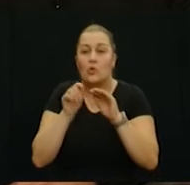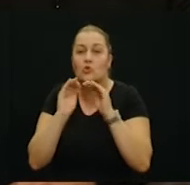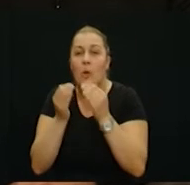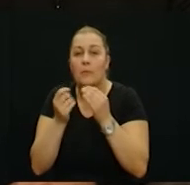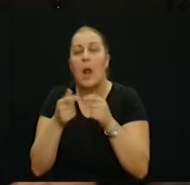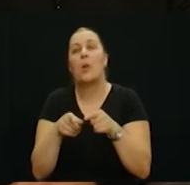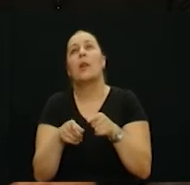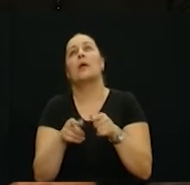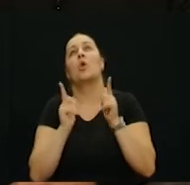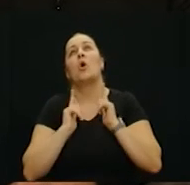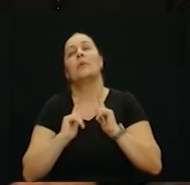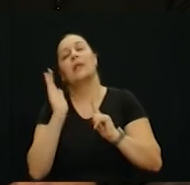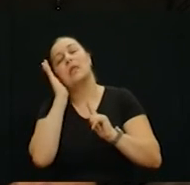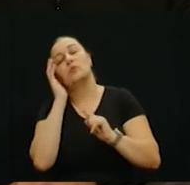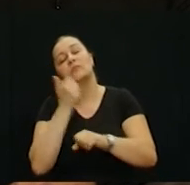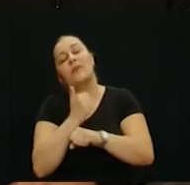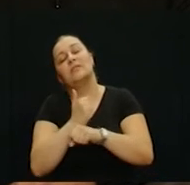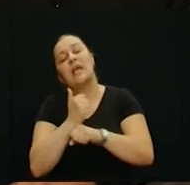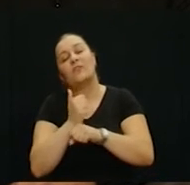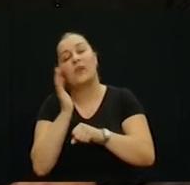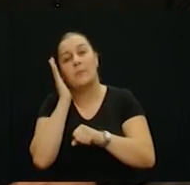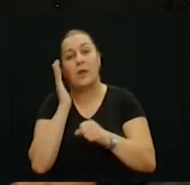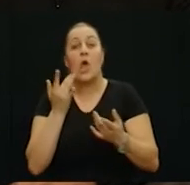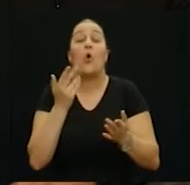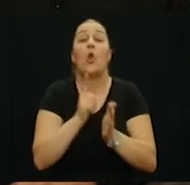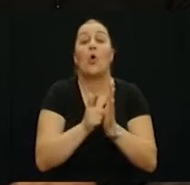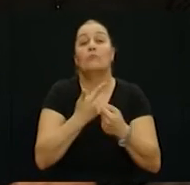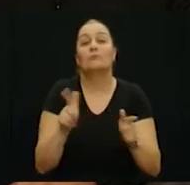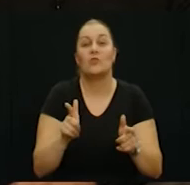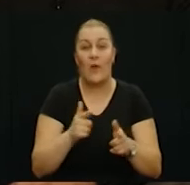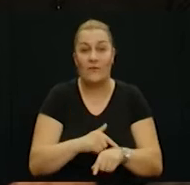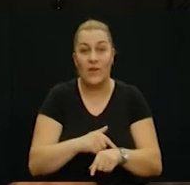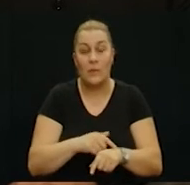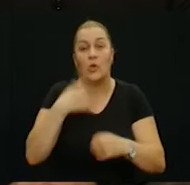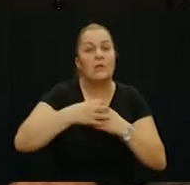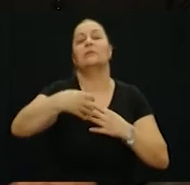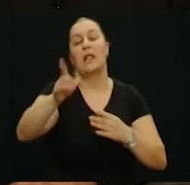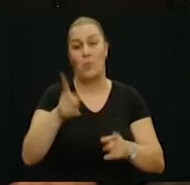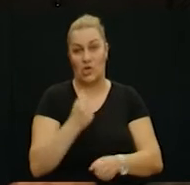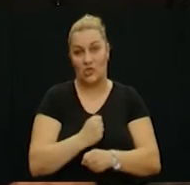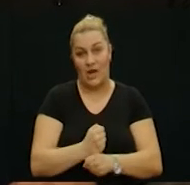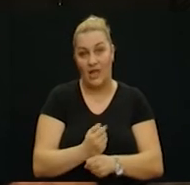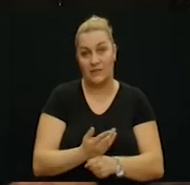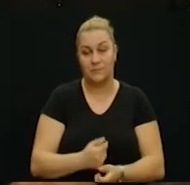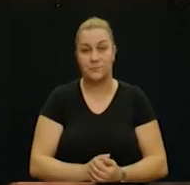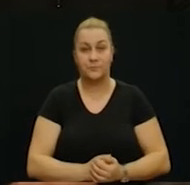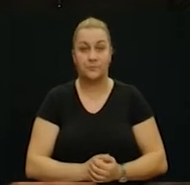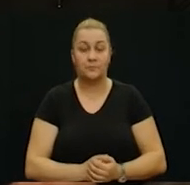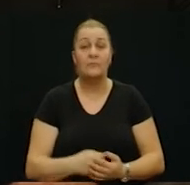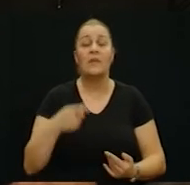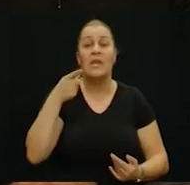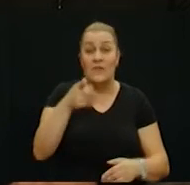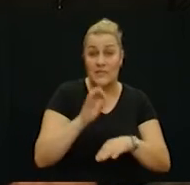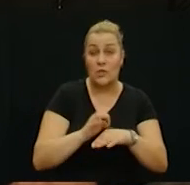sobičak, legnete dolje na podna deku, odspavate sat vremena, odnosno koliko vam daju i nastavite dalje raditi. Spomenuli se